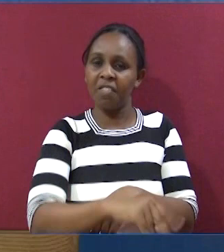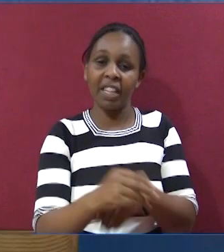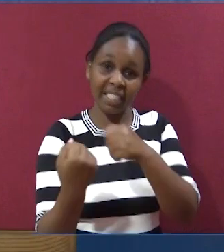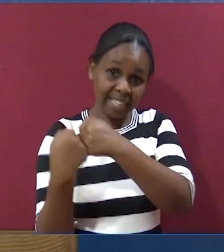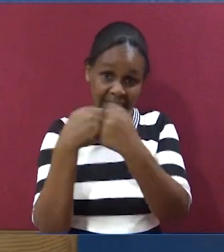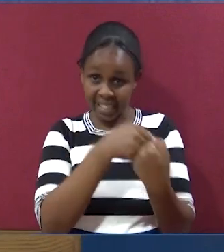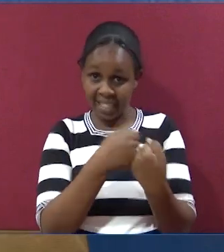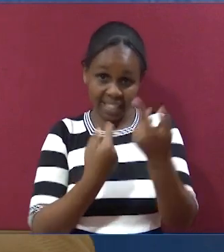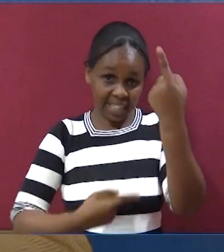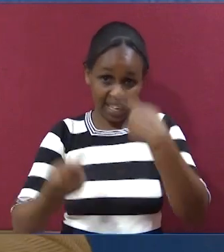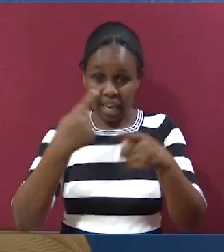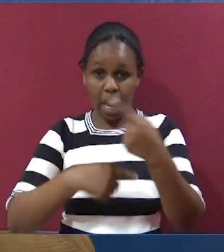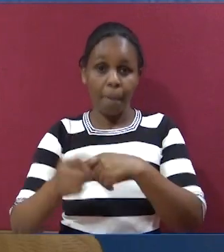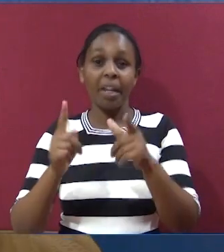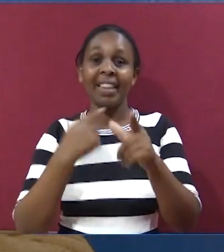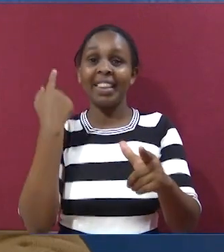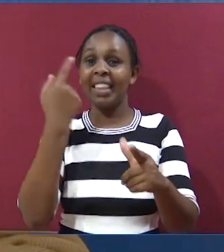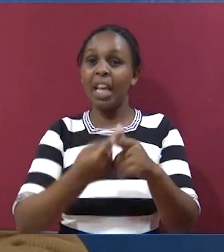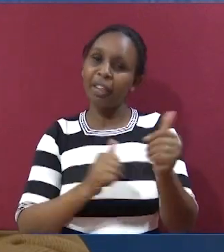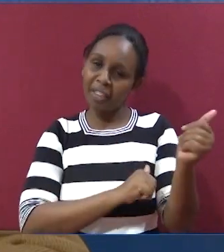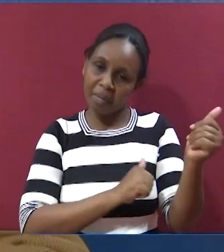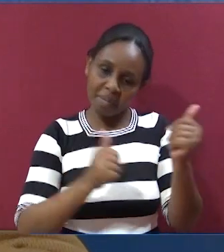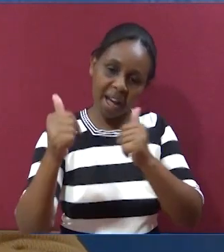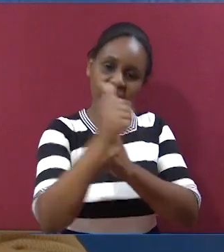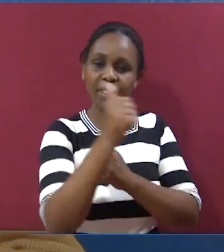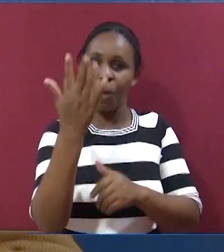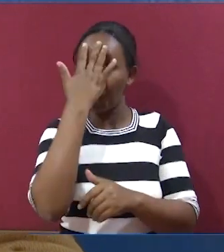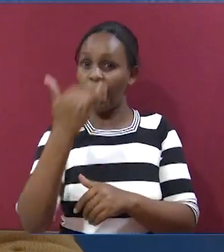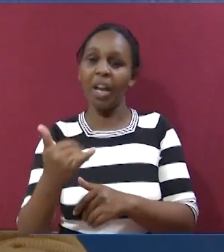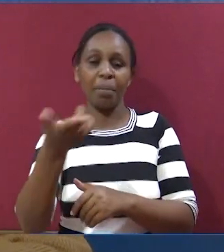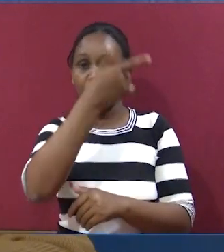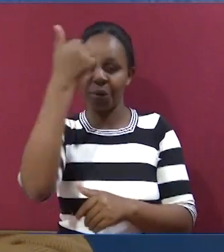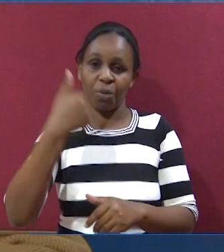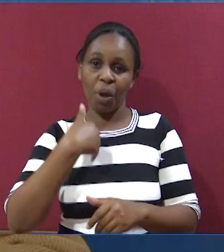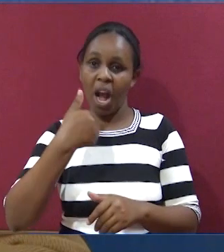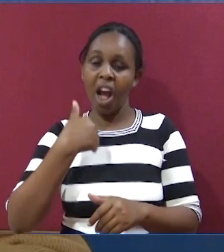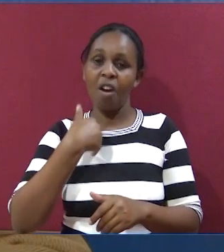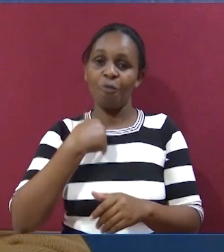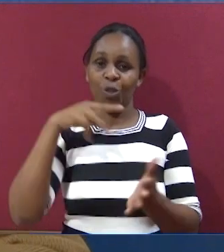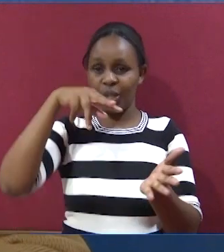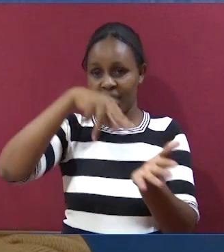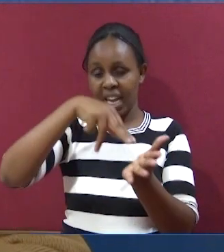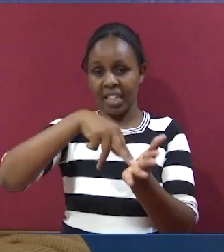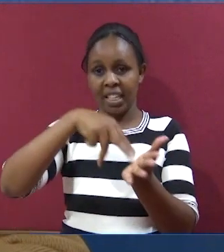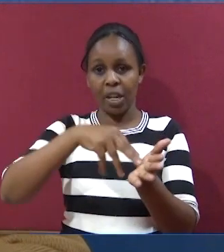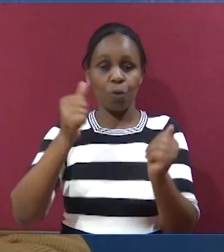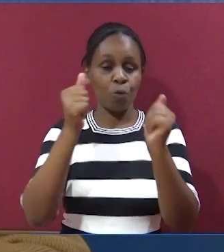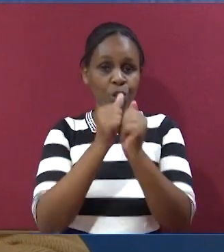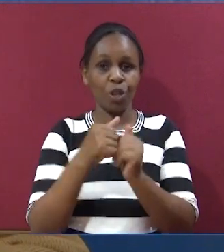kushindwa. Changamoto zidaweza kuja na zidaweza kupita ni kwa sababu umeweza